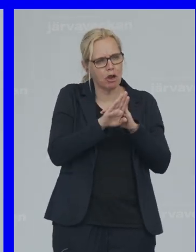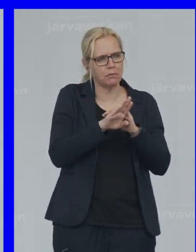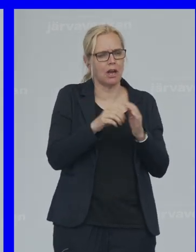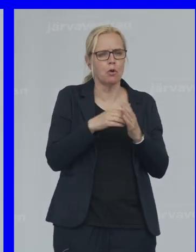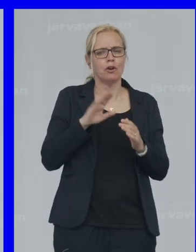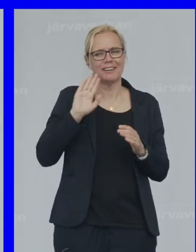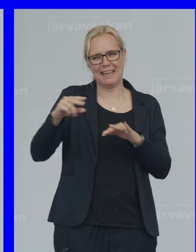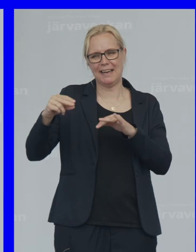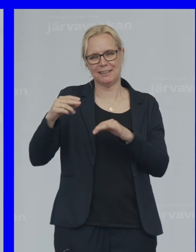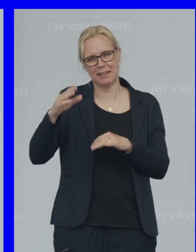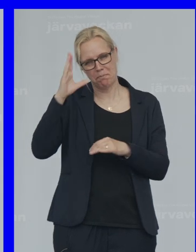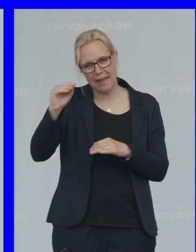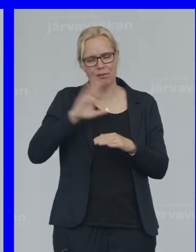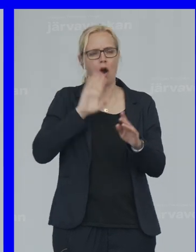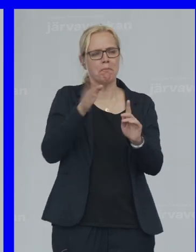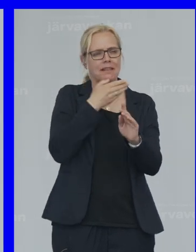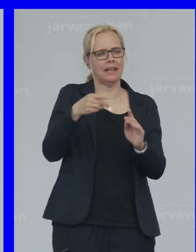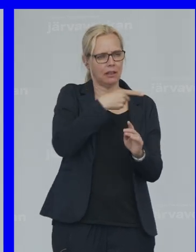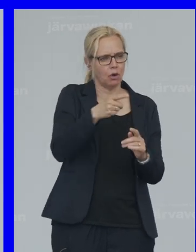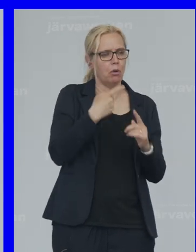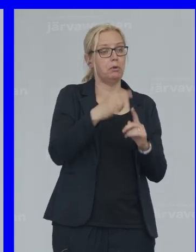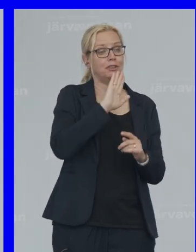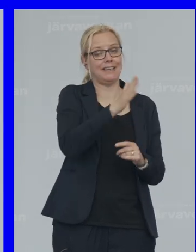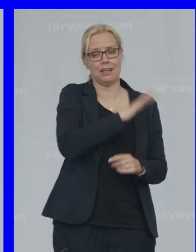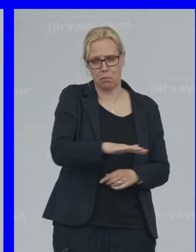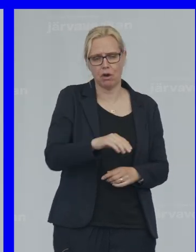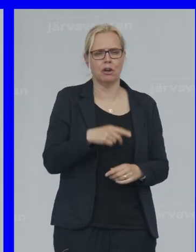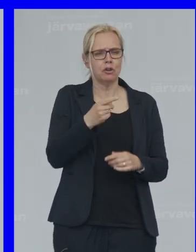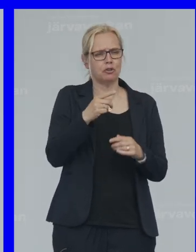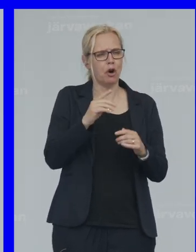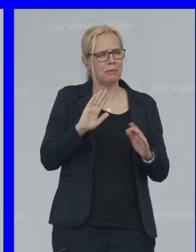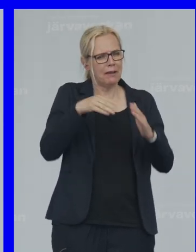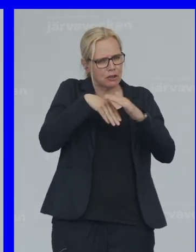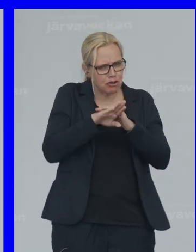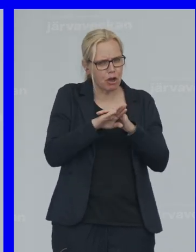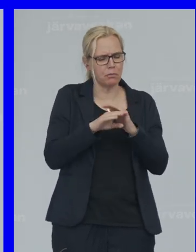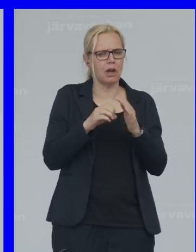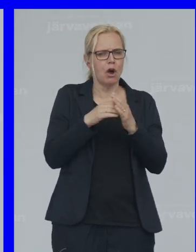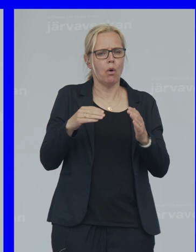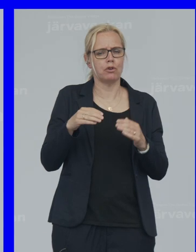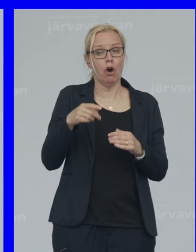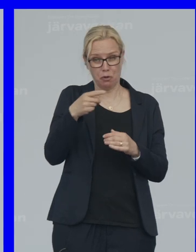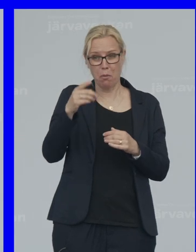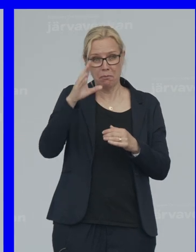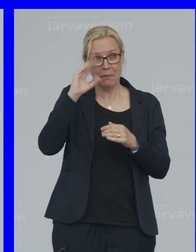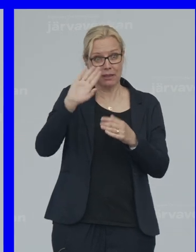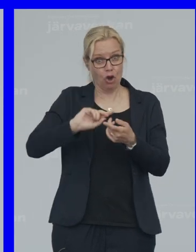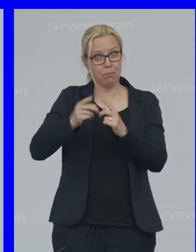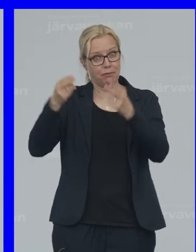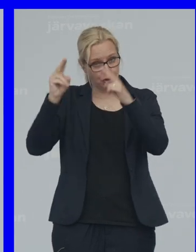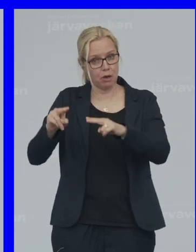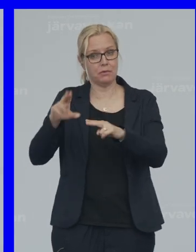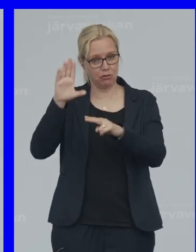Som har misshandlat Dom Och deras barn De lever gömda Undan män Som dömts För det grova våld Som de har